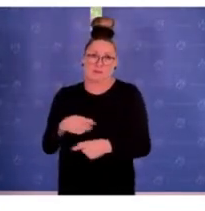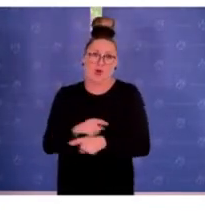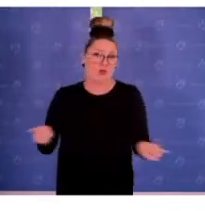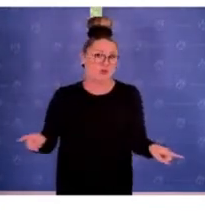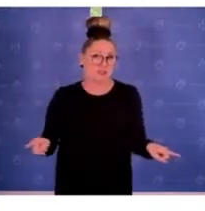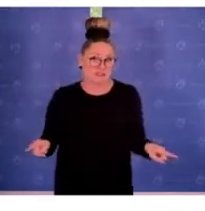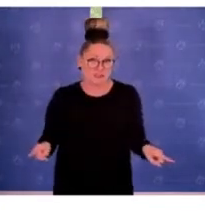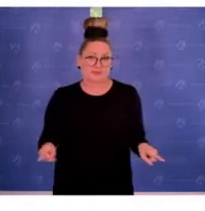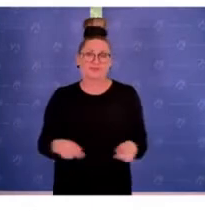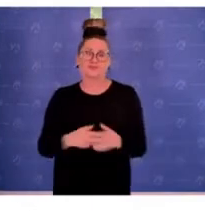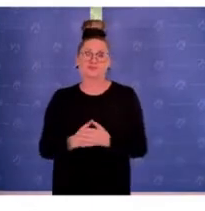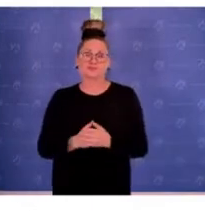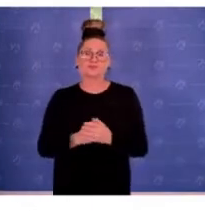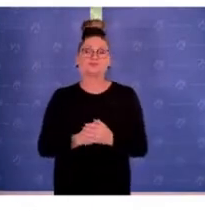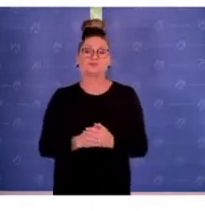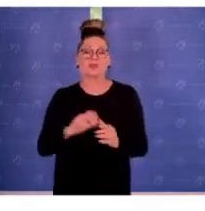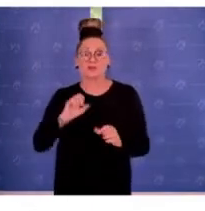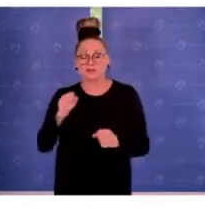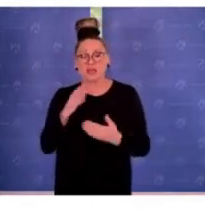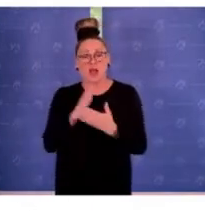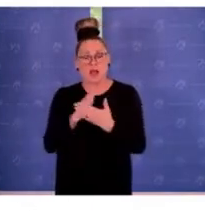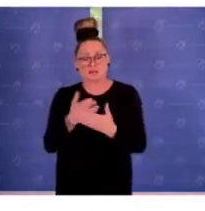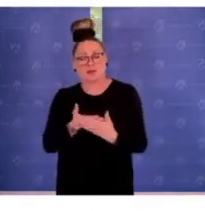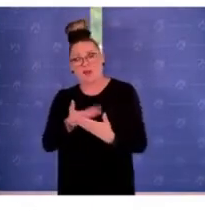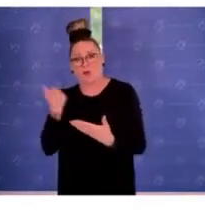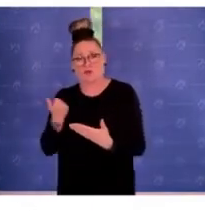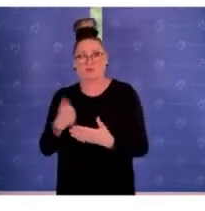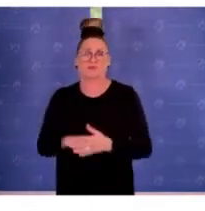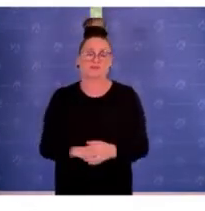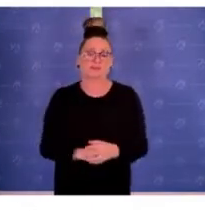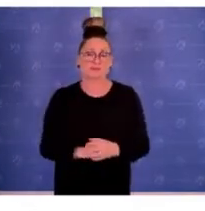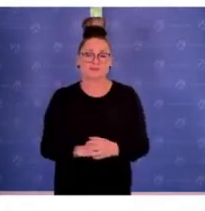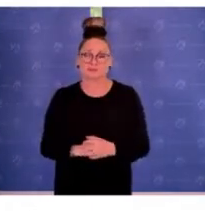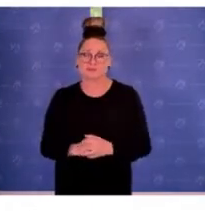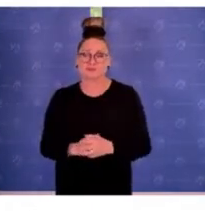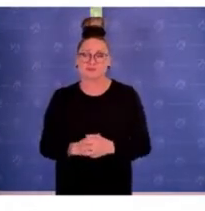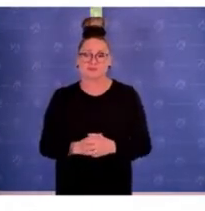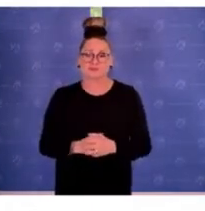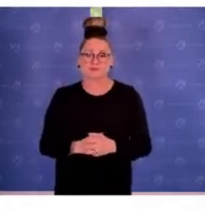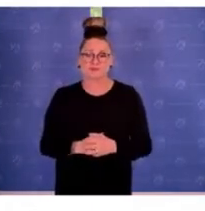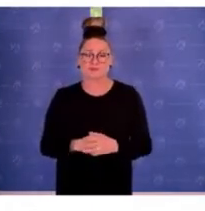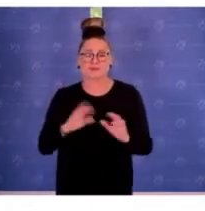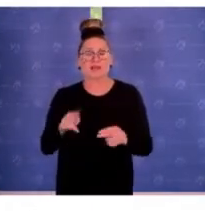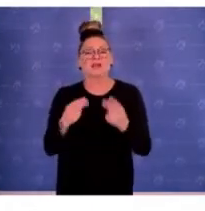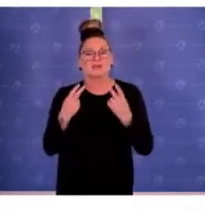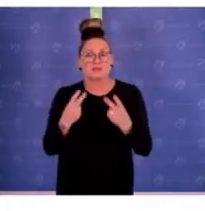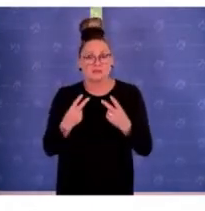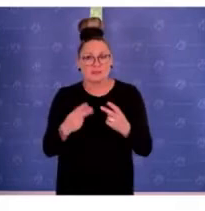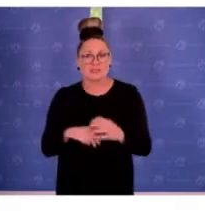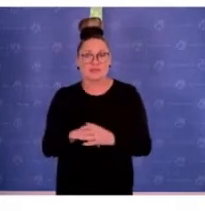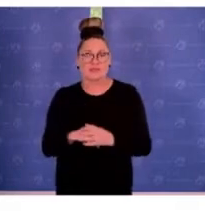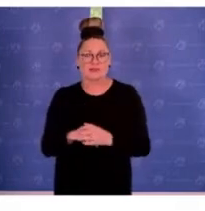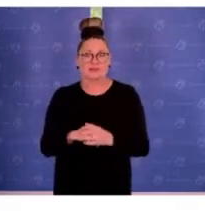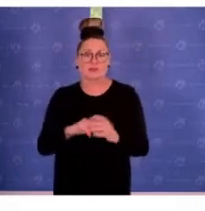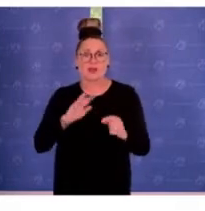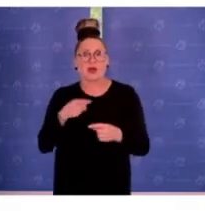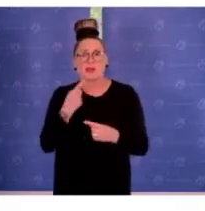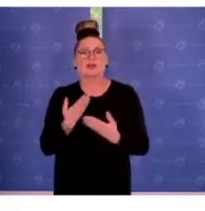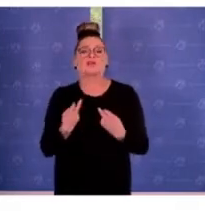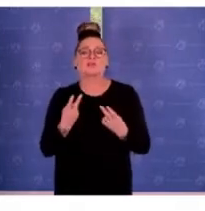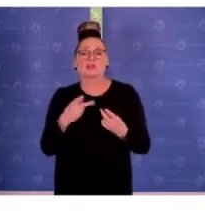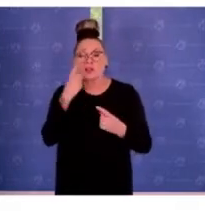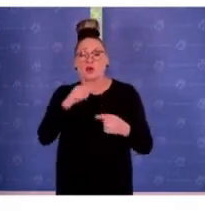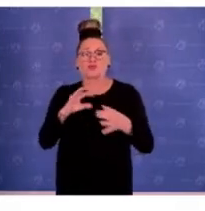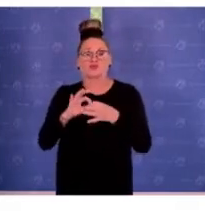seine Privatadresse aus den Ermittlungsakten heraushalten zu lassen. Ganz, ganz wesentlich auch in der Zusammenarbeit